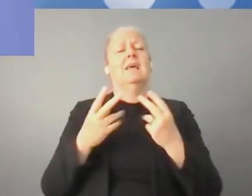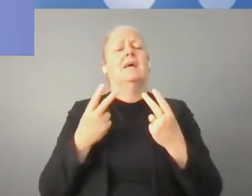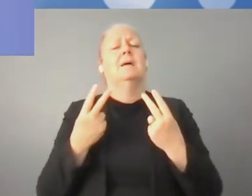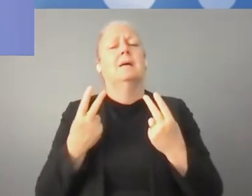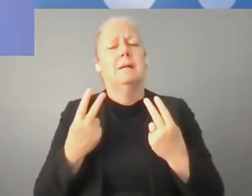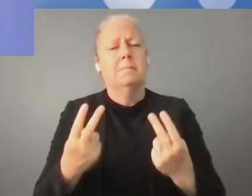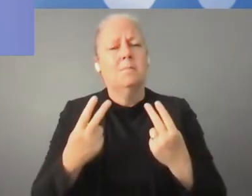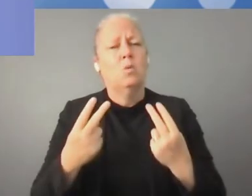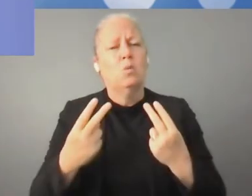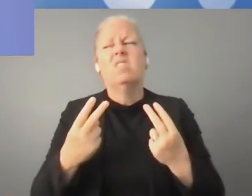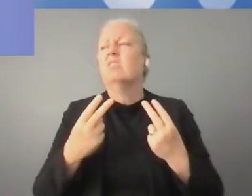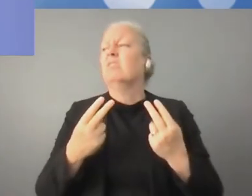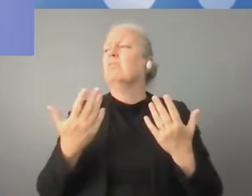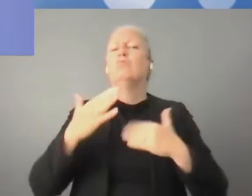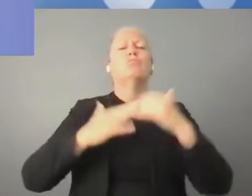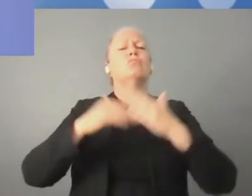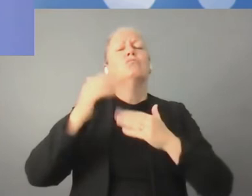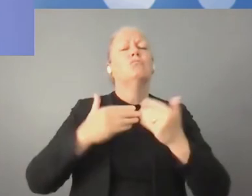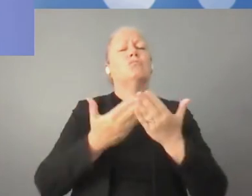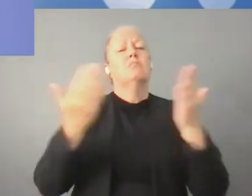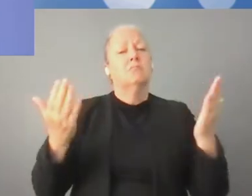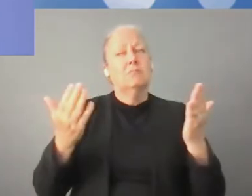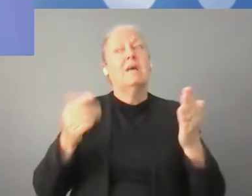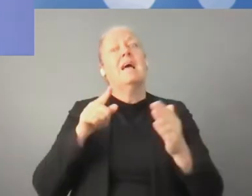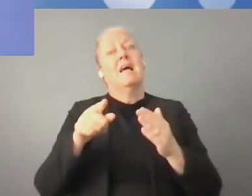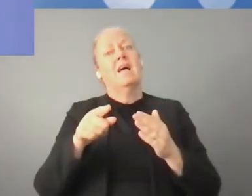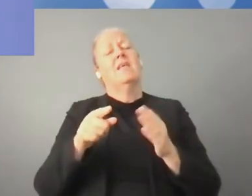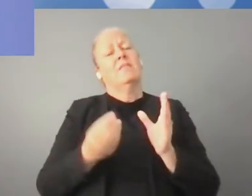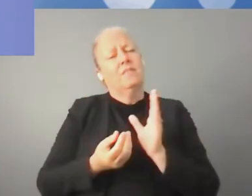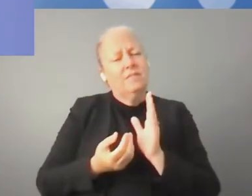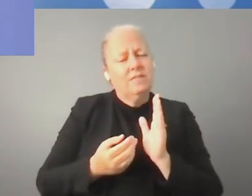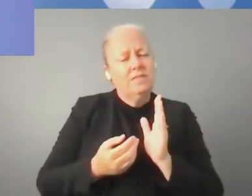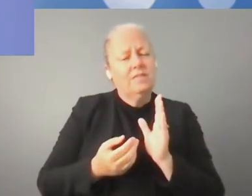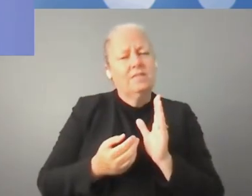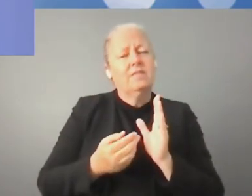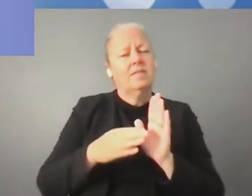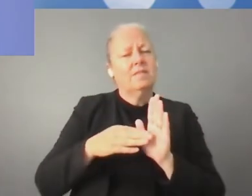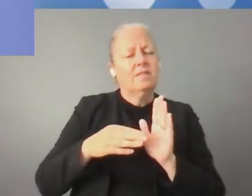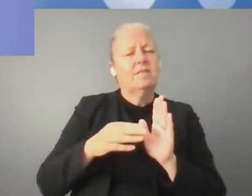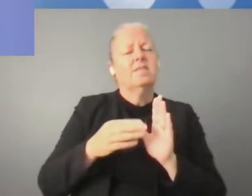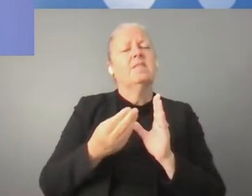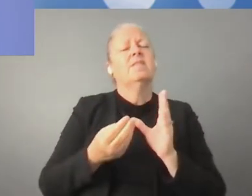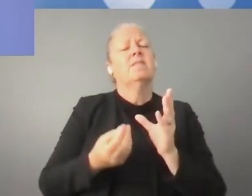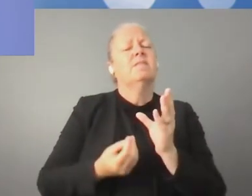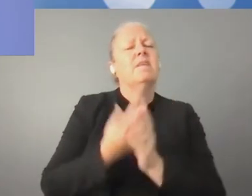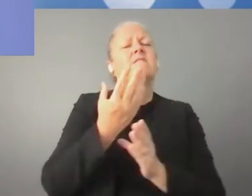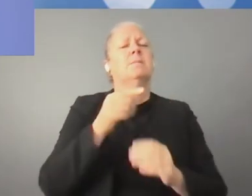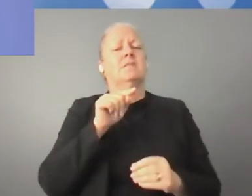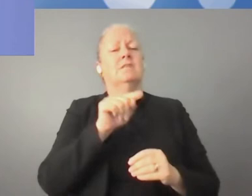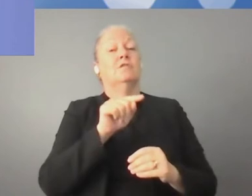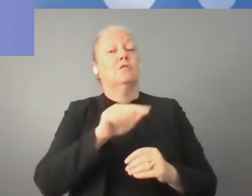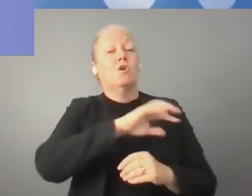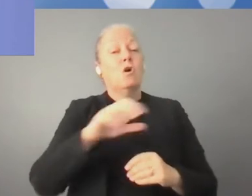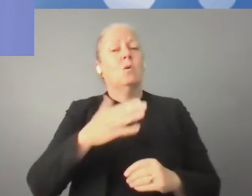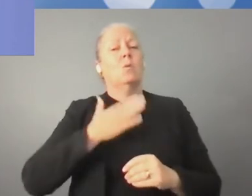internetu dla wszystkich, dla prawdziwego internetu neutralnego, wolnego i otwartego, a nie internetu, który zamyka. I wiem,